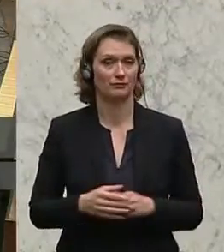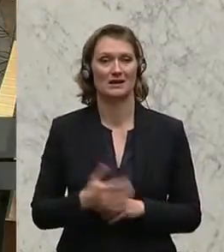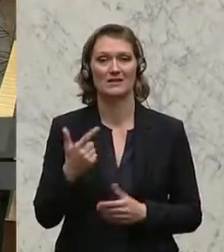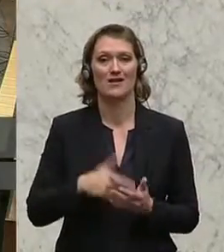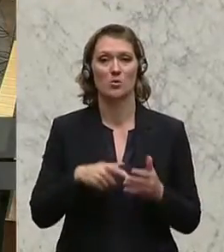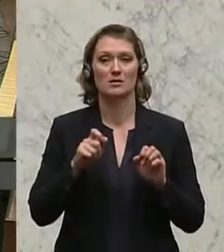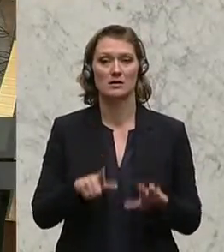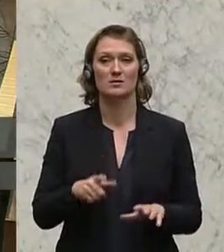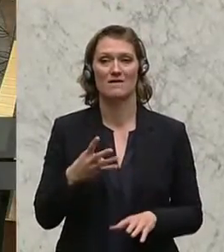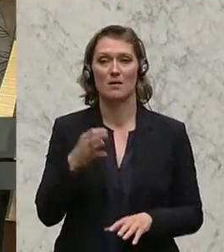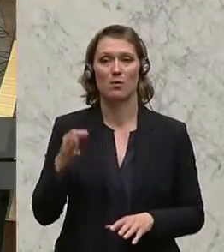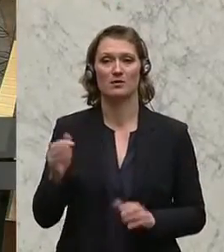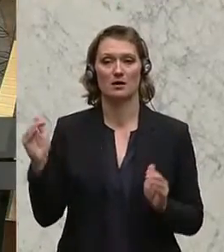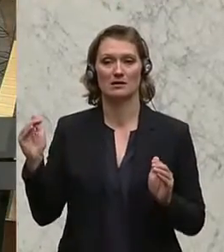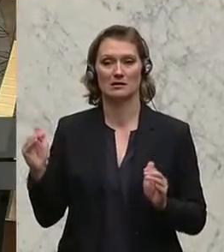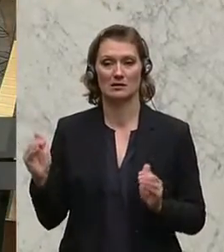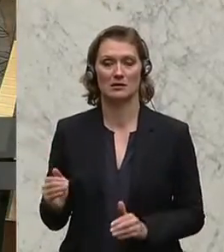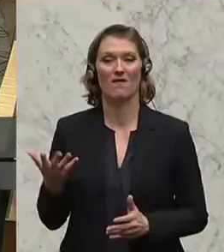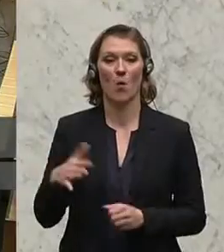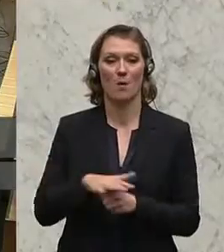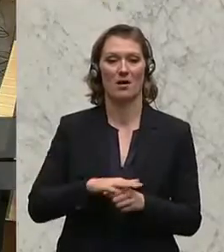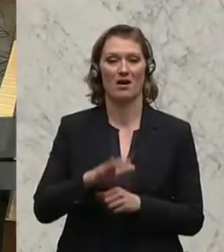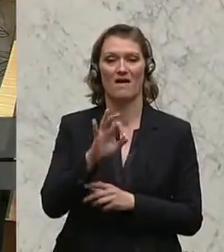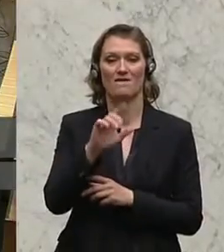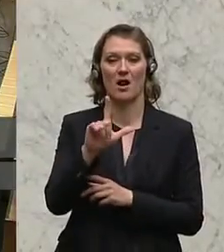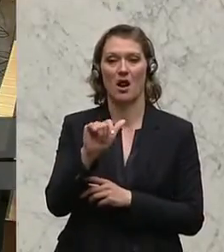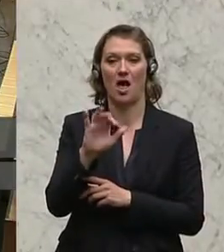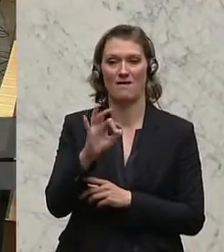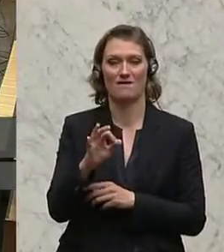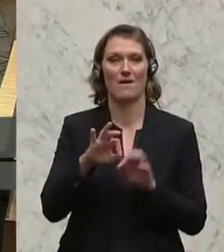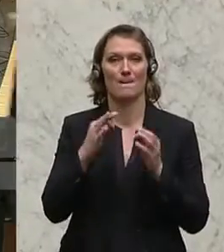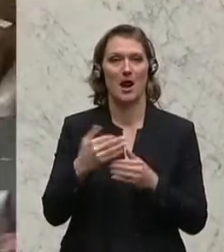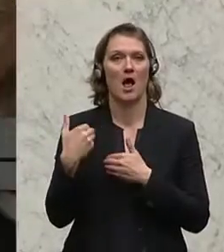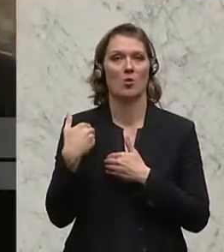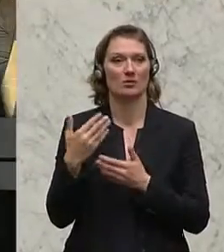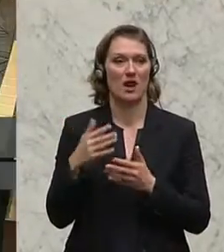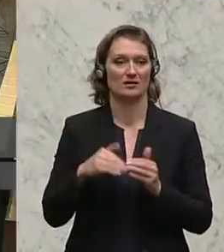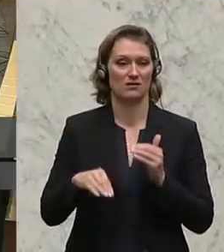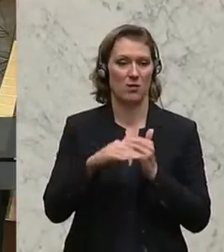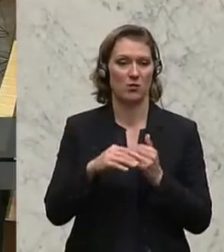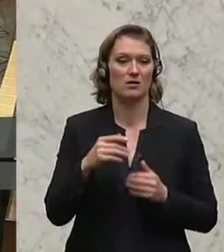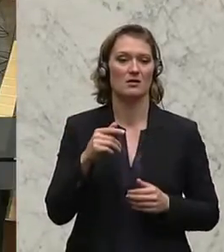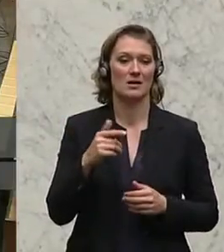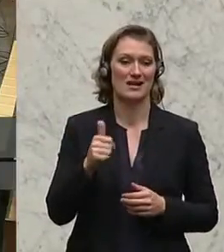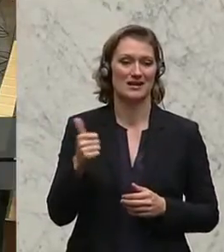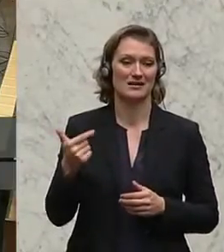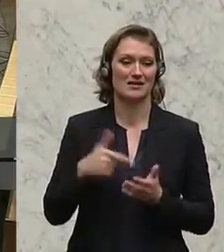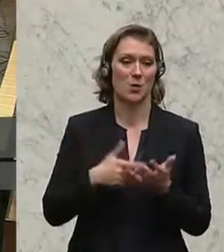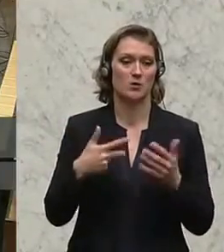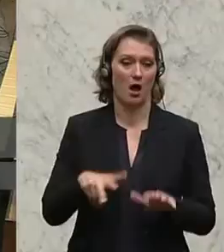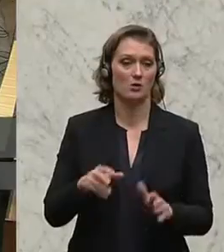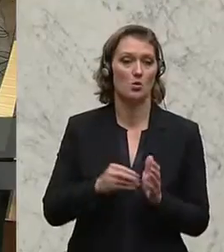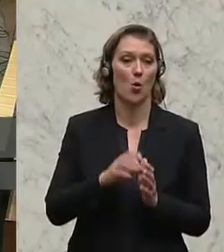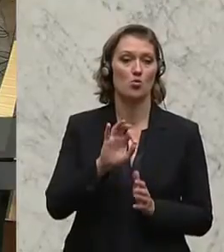2017 4 Prozentpunkte senken wir ab beim Familienlastenausgleichsfonds. Und ab 1. Jänner 2018